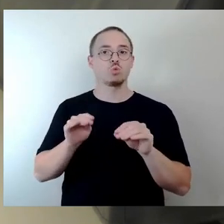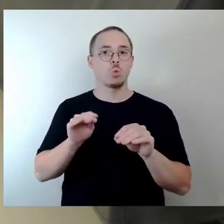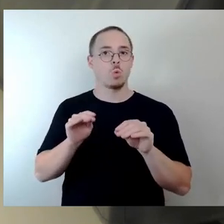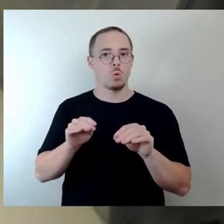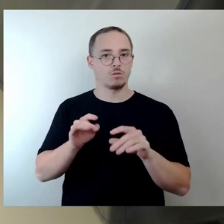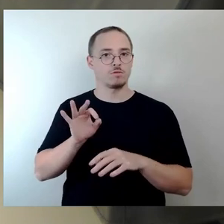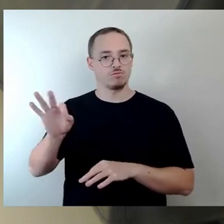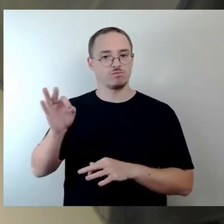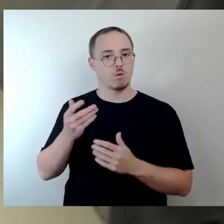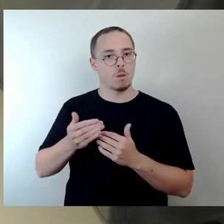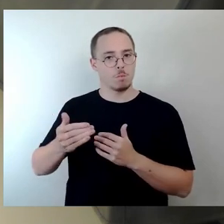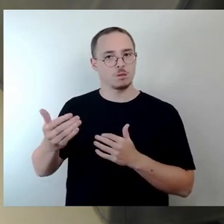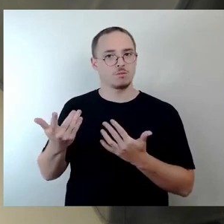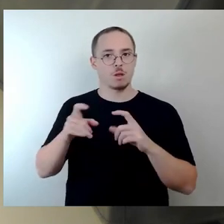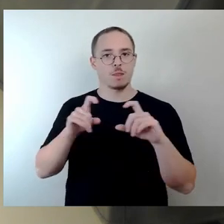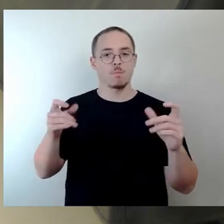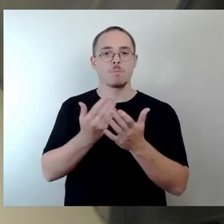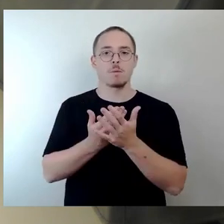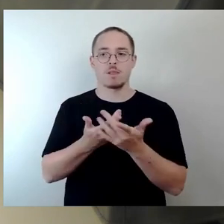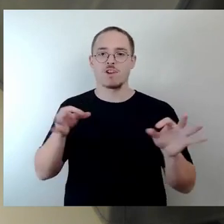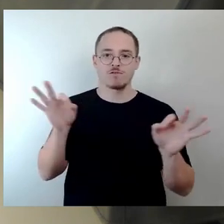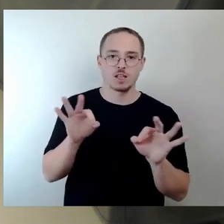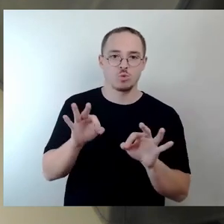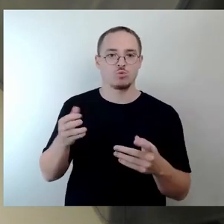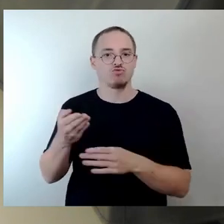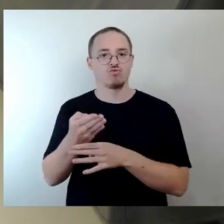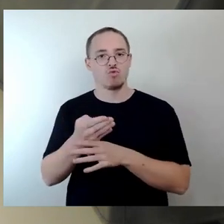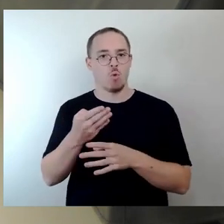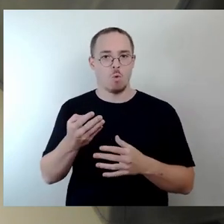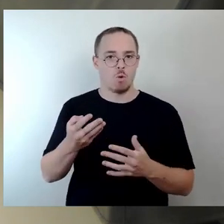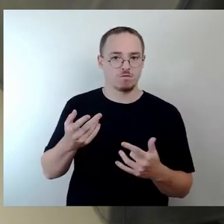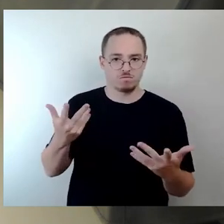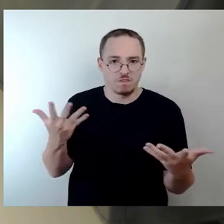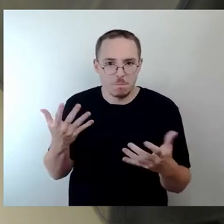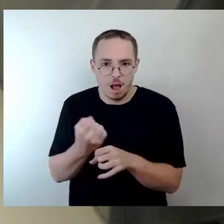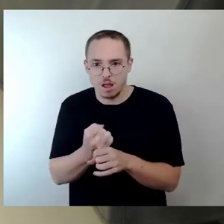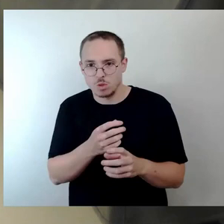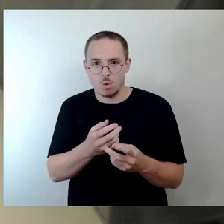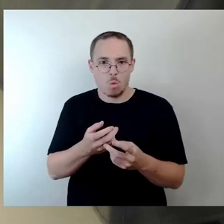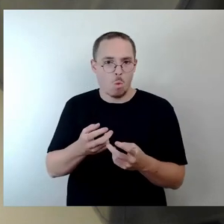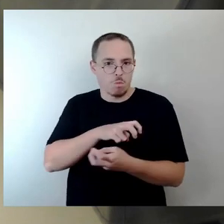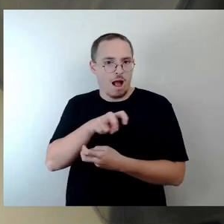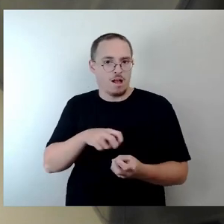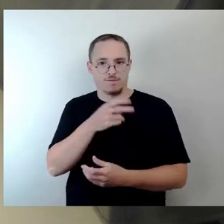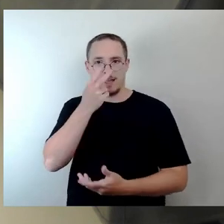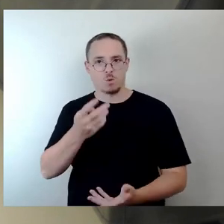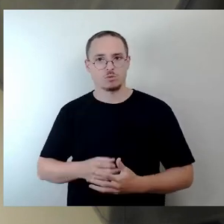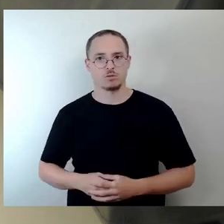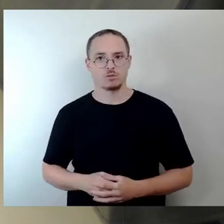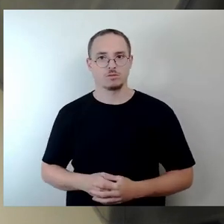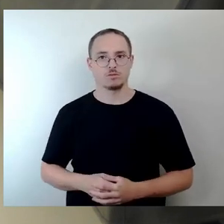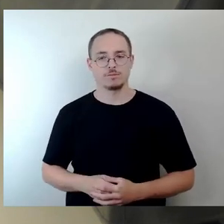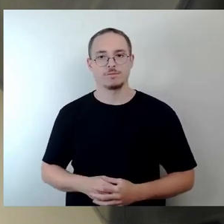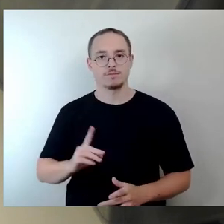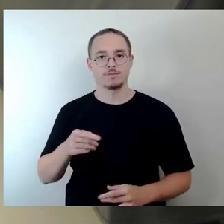Gefährdungs- und Störungslagen auch umgeht. Und dazu nutzen wir auch aktuelle Informationen und auch Handreichungen. Es gibt eine Handreichung zur